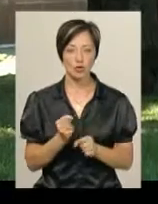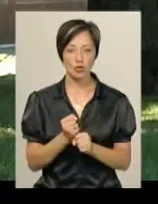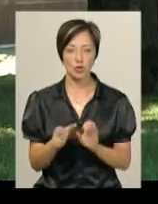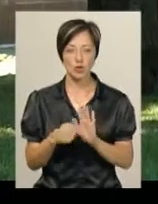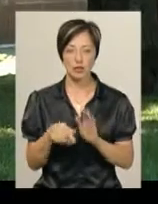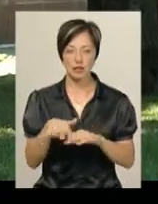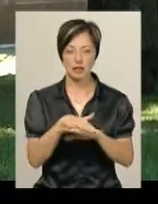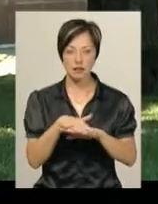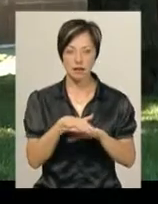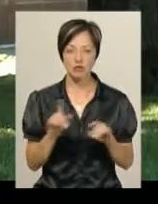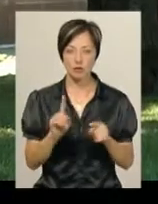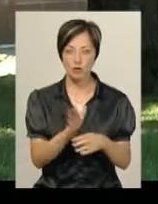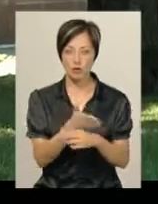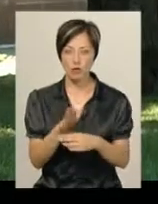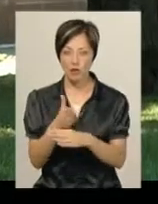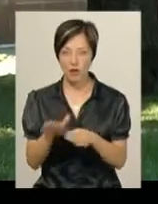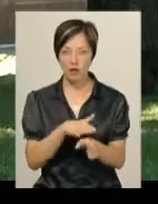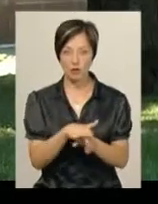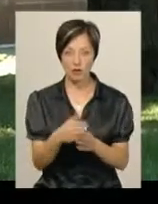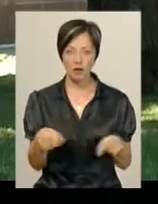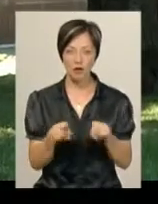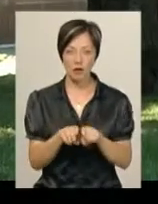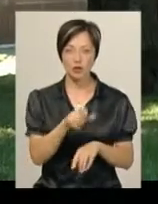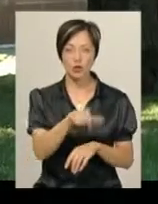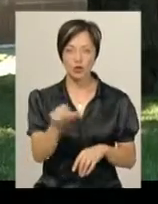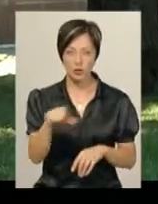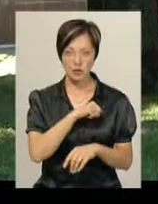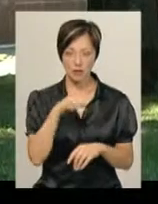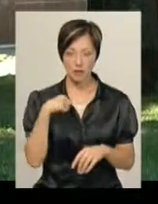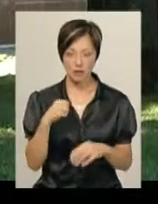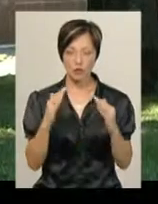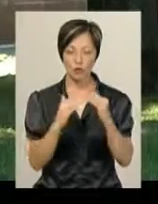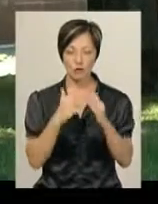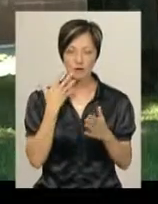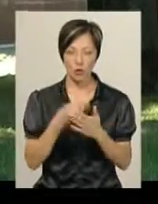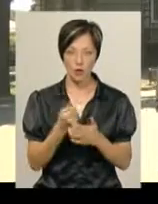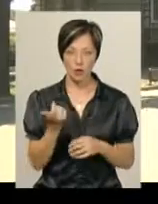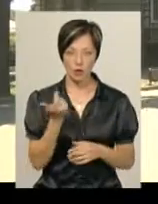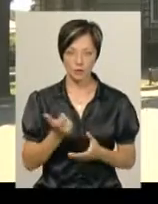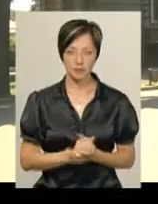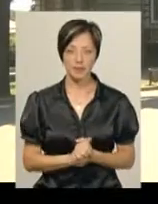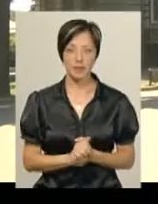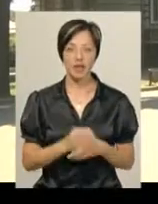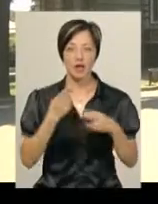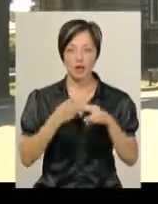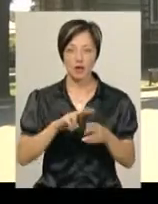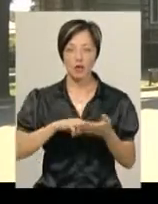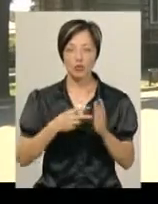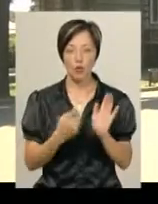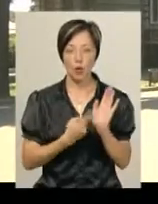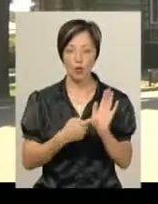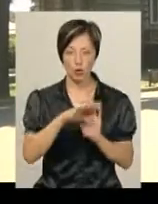населенням, для того, щоб вже сортування відбувалося також мешканцями в домівках своїх власних. Техніко-економічному